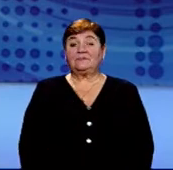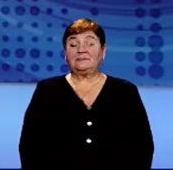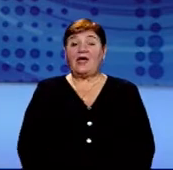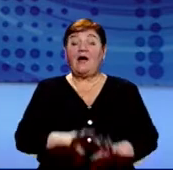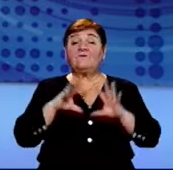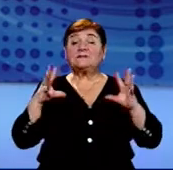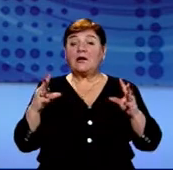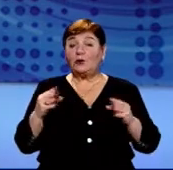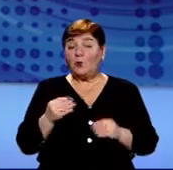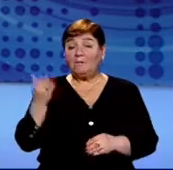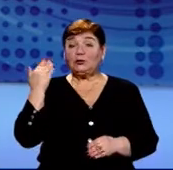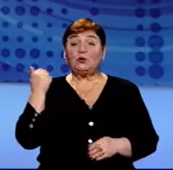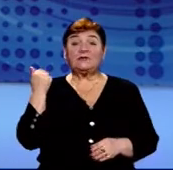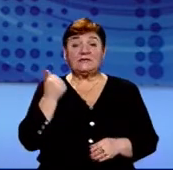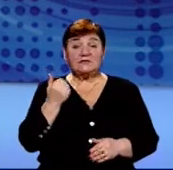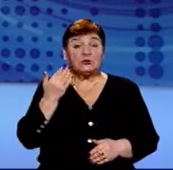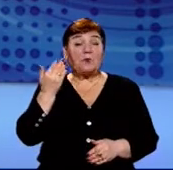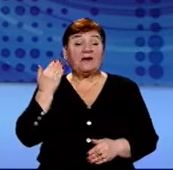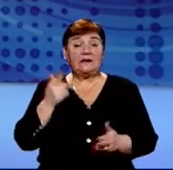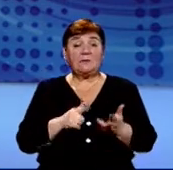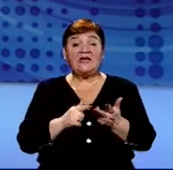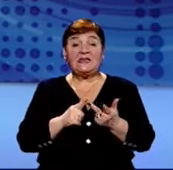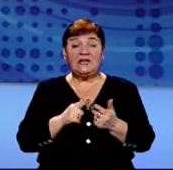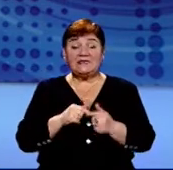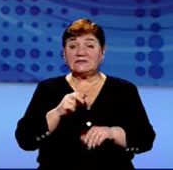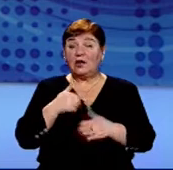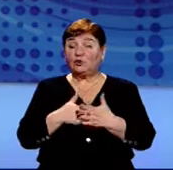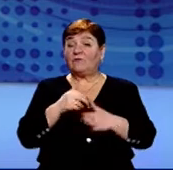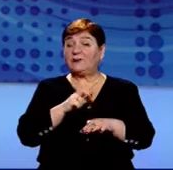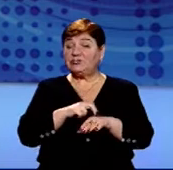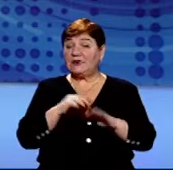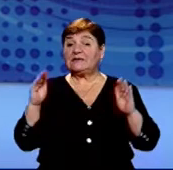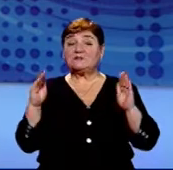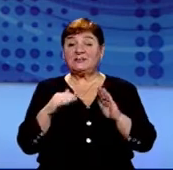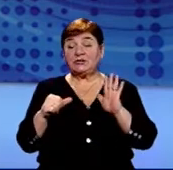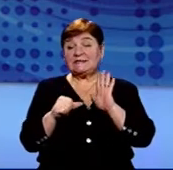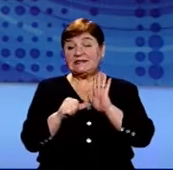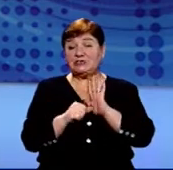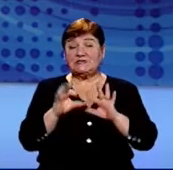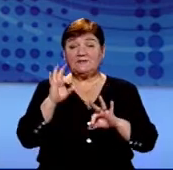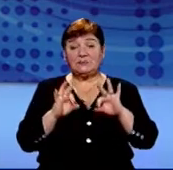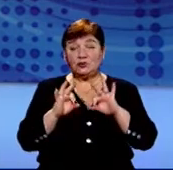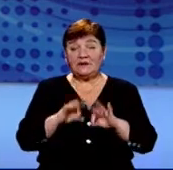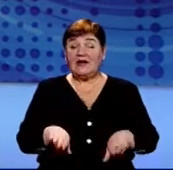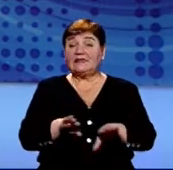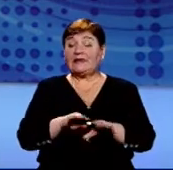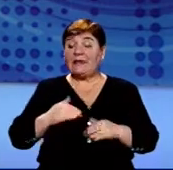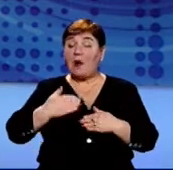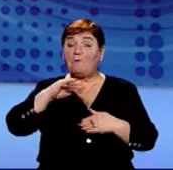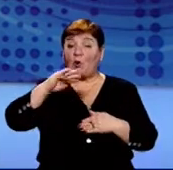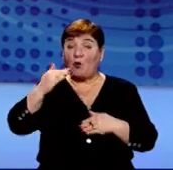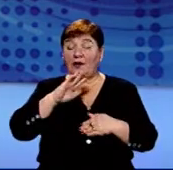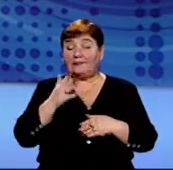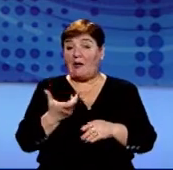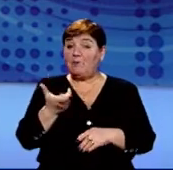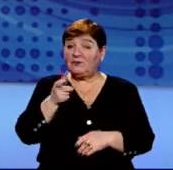Загалом, минулого тижня порівняно з попереднім, кількість звернень до медиків через ГРВІ зменшилася на 6%. Епідемічні пороги ніде в області не